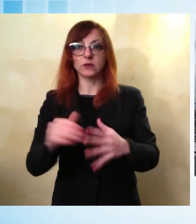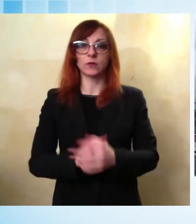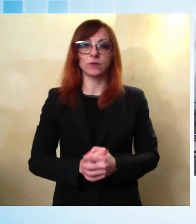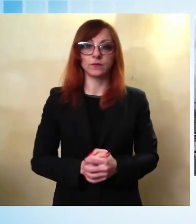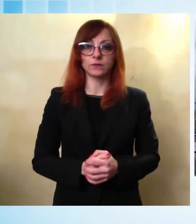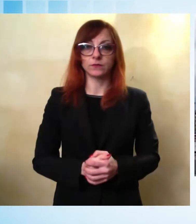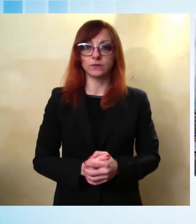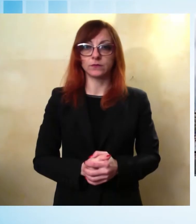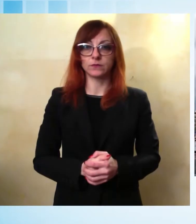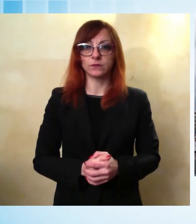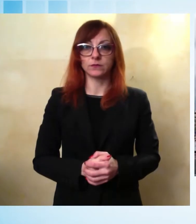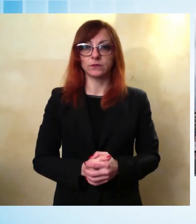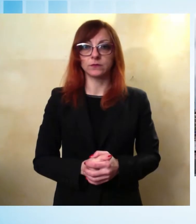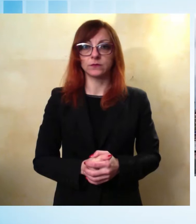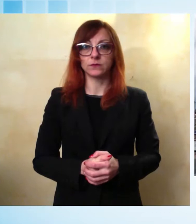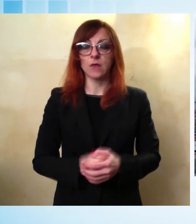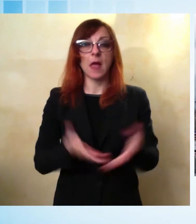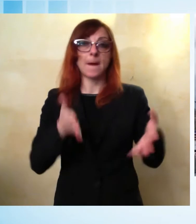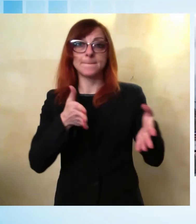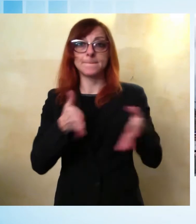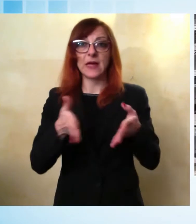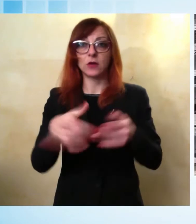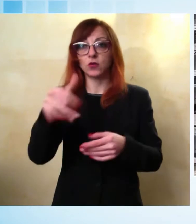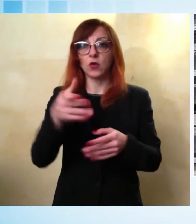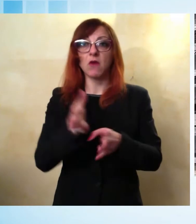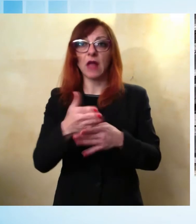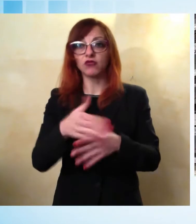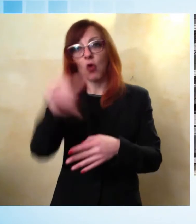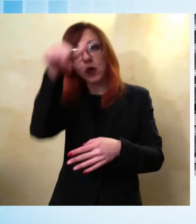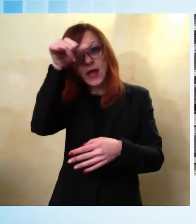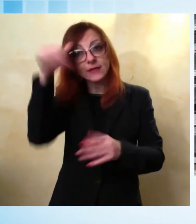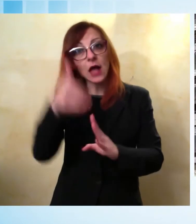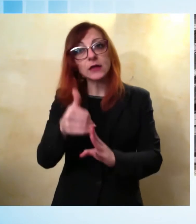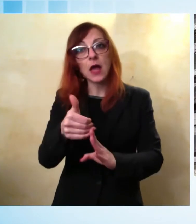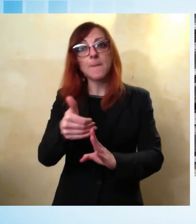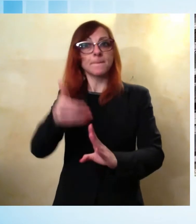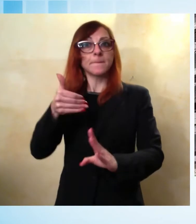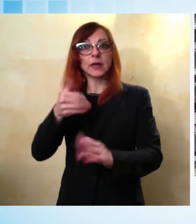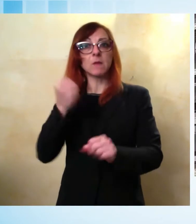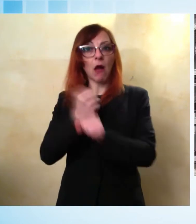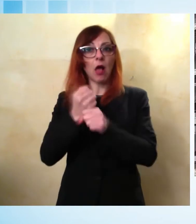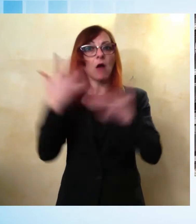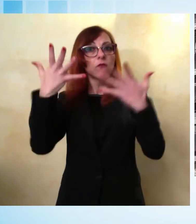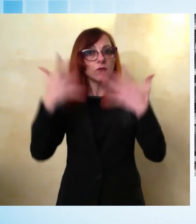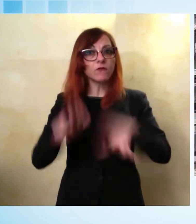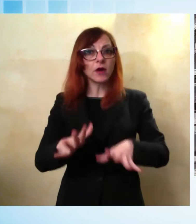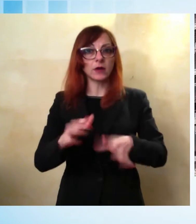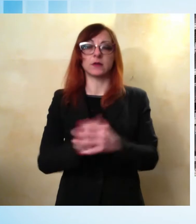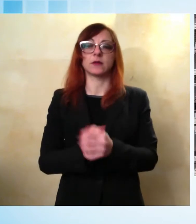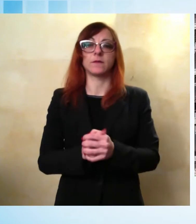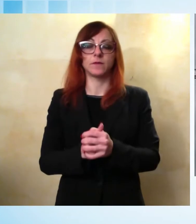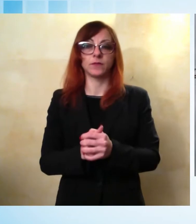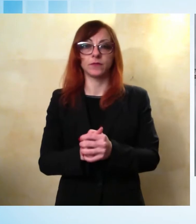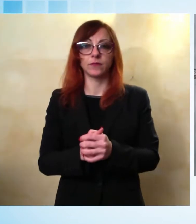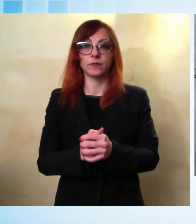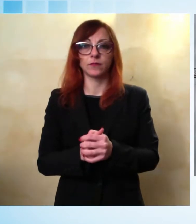ultimati prima dell'estate i lavori all'ex distretto di Viale in Audi nel quartiere di Sant'Anna. L'intervento, che fa parte del progetto